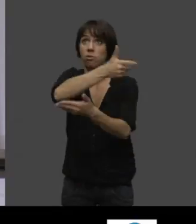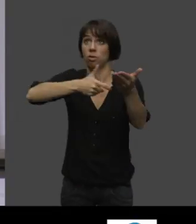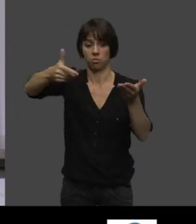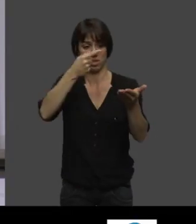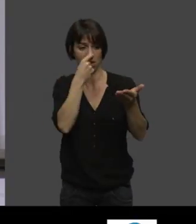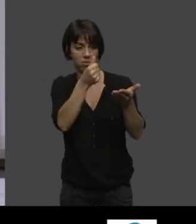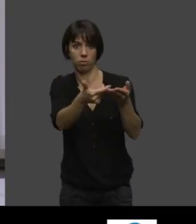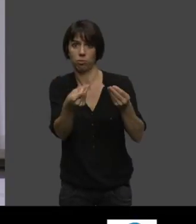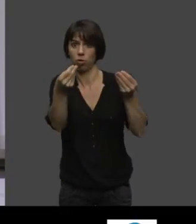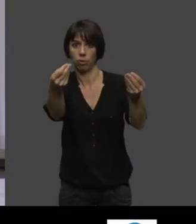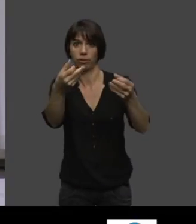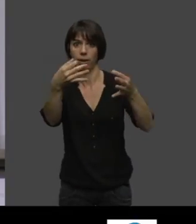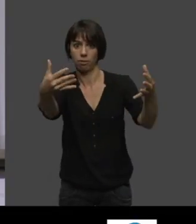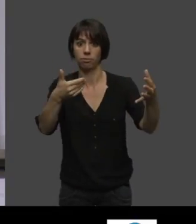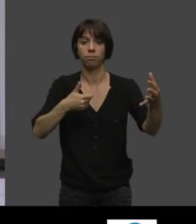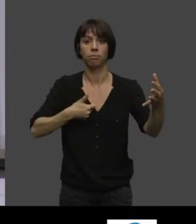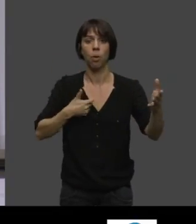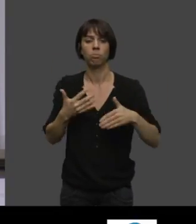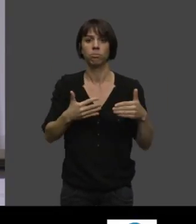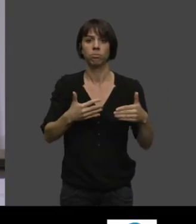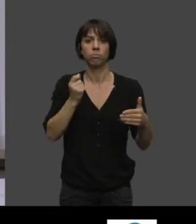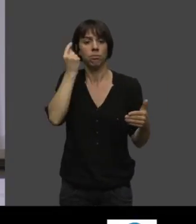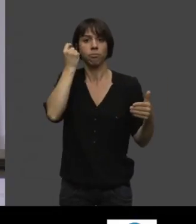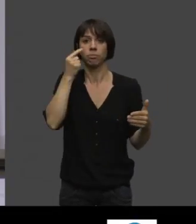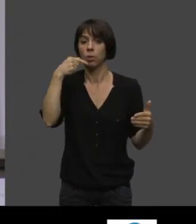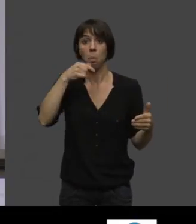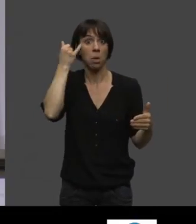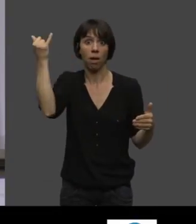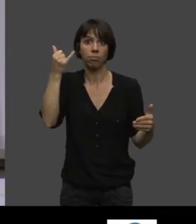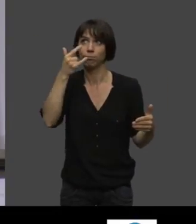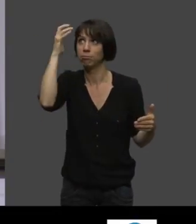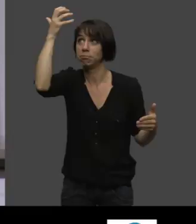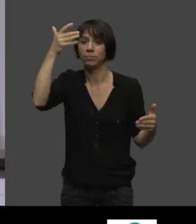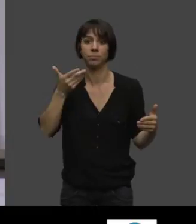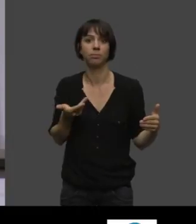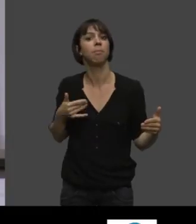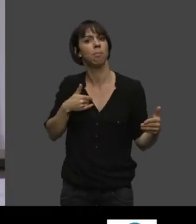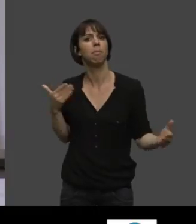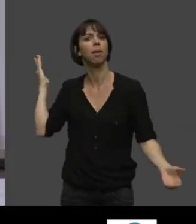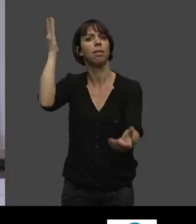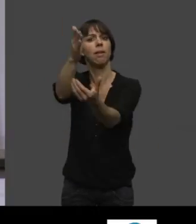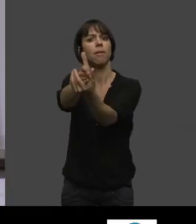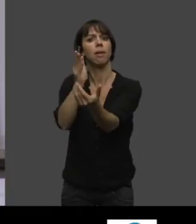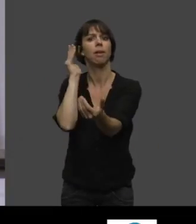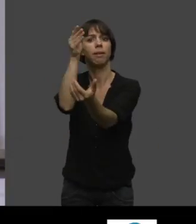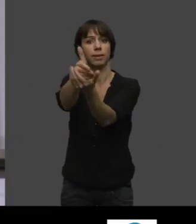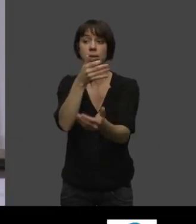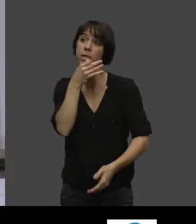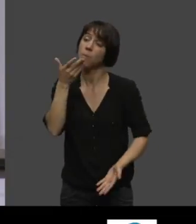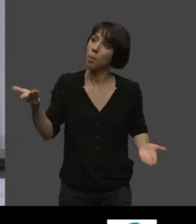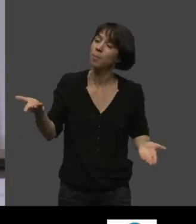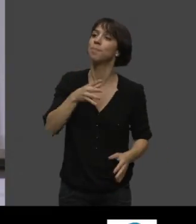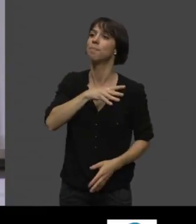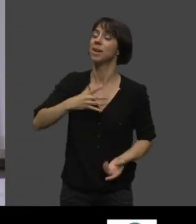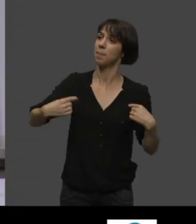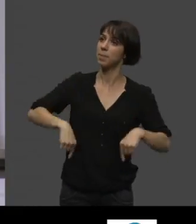Et je lui dis, Madame la Ministre, je voudrais aussi vous faire savoir que le thermalisme, en dehors des études cliniques qu'il fait,